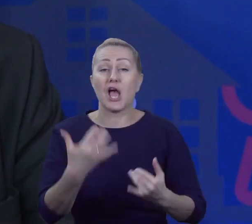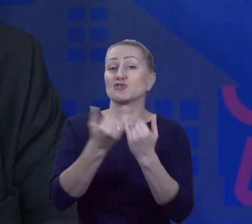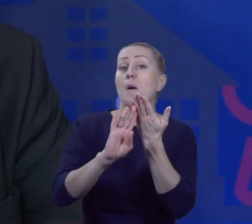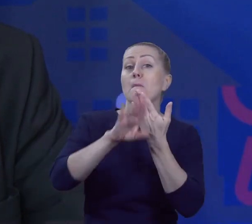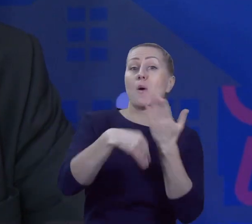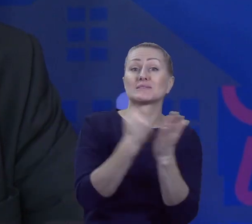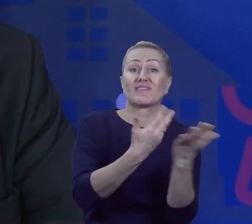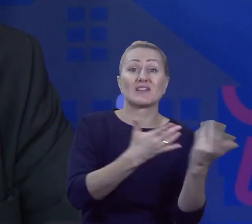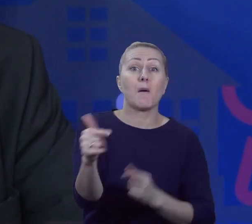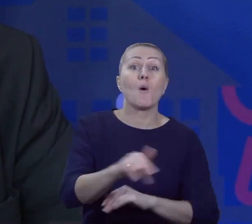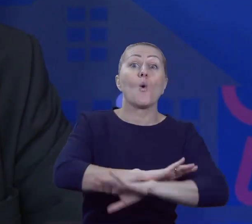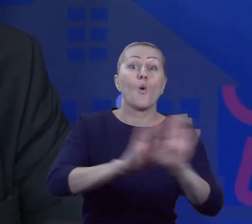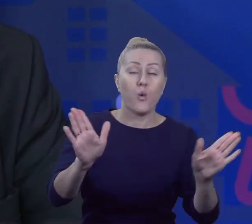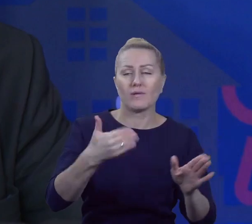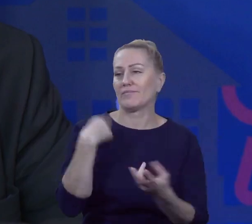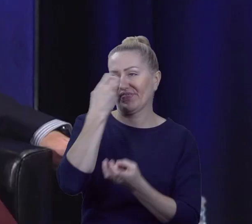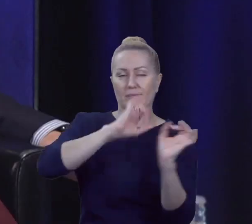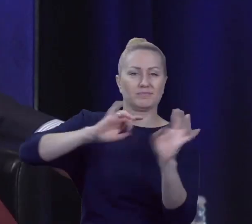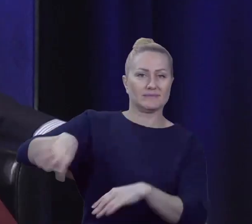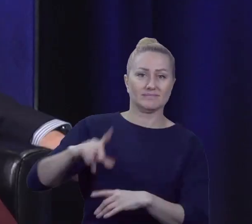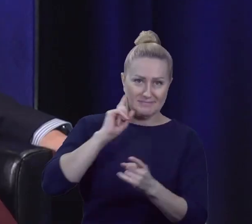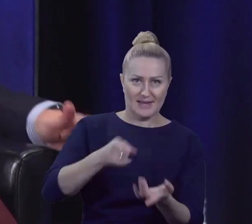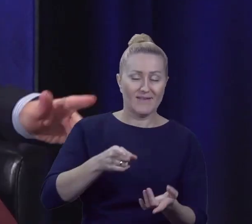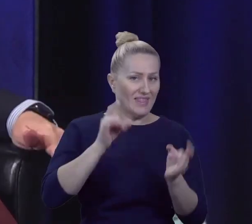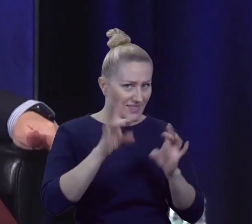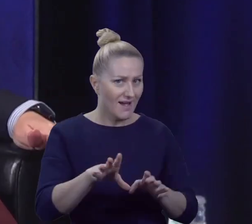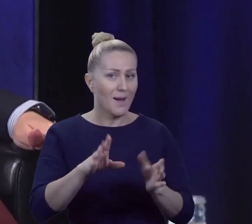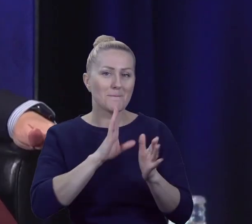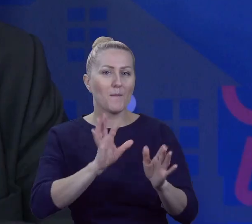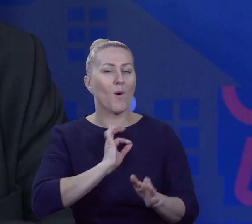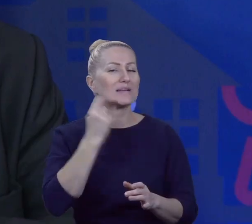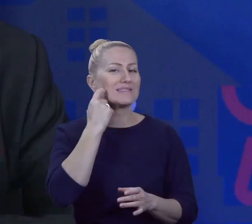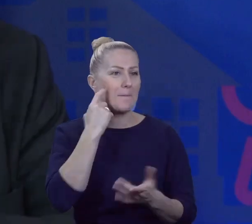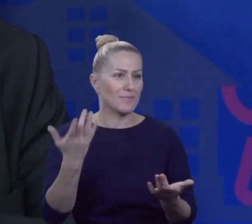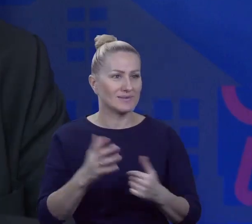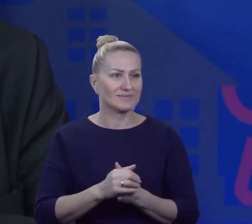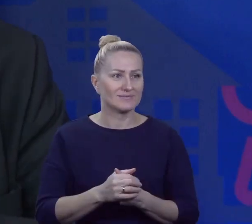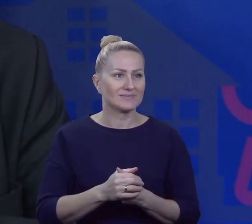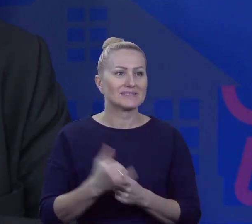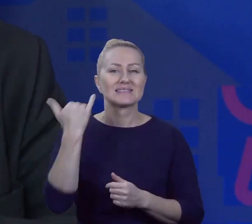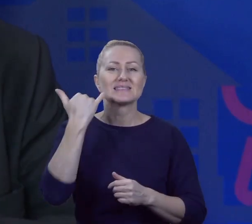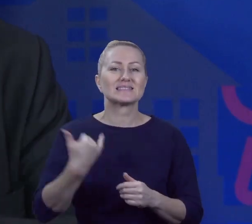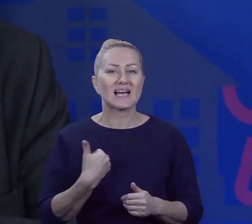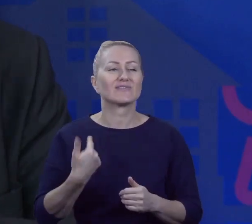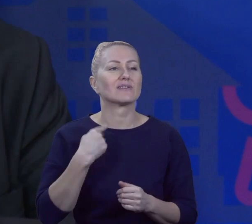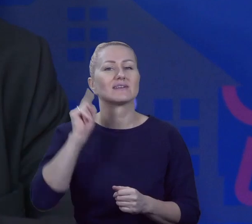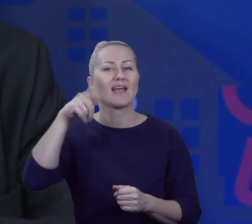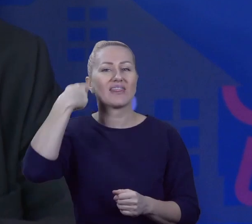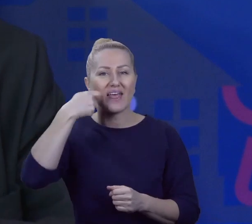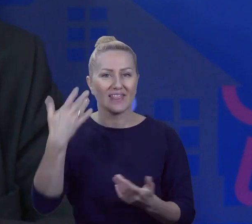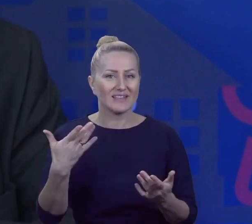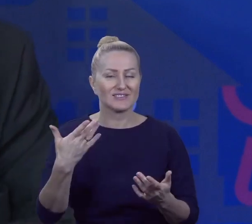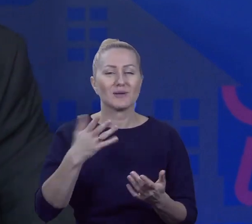przestaje ich interesować. No to tak jak z moim zębem. Zadzwonili do mnie, żebym przyszedł do dentysty, chyba